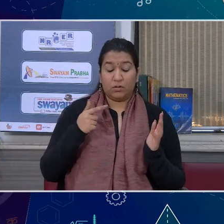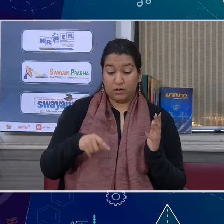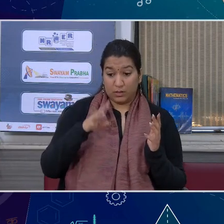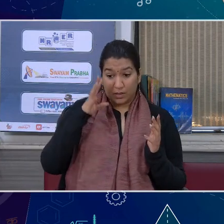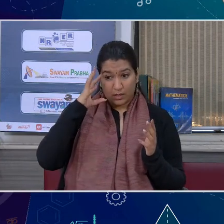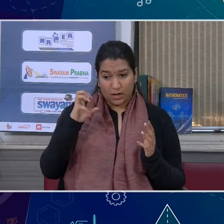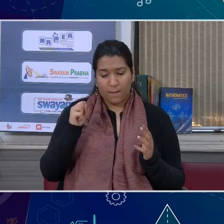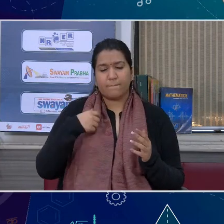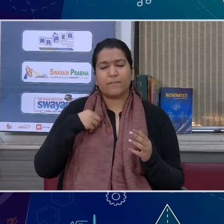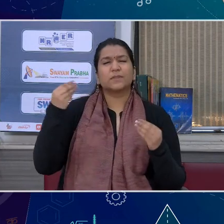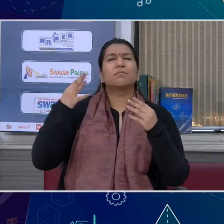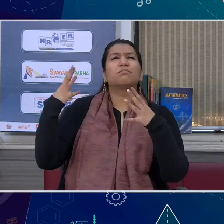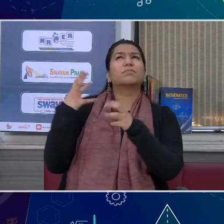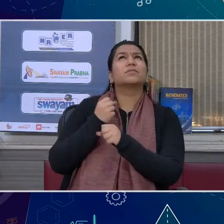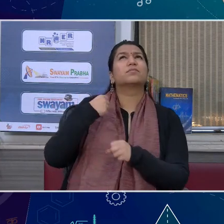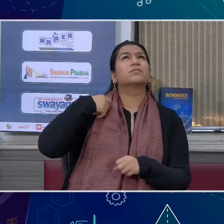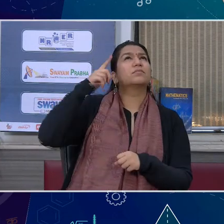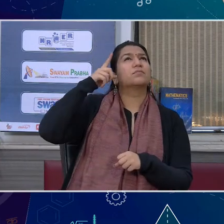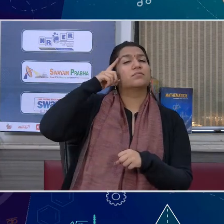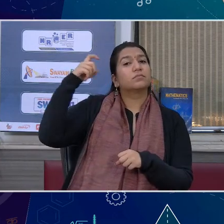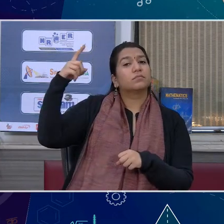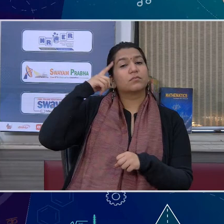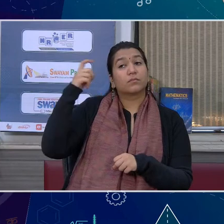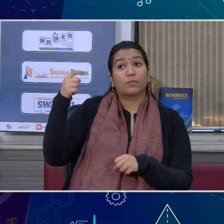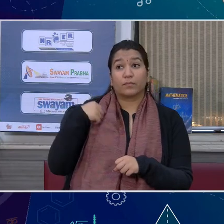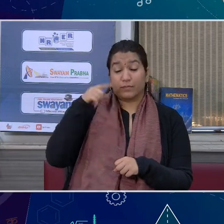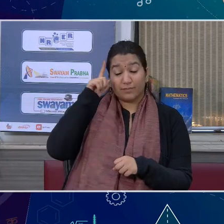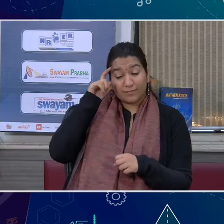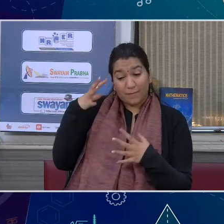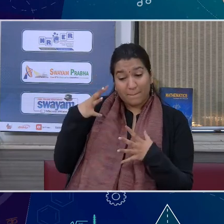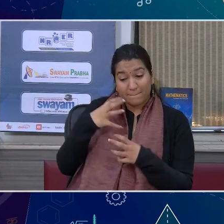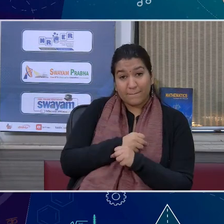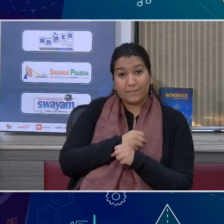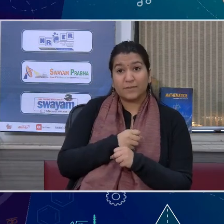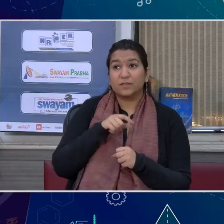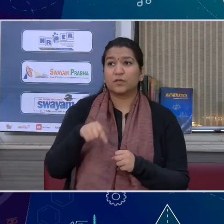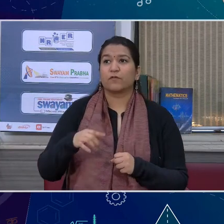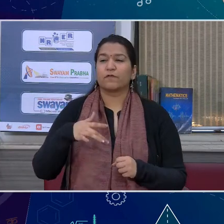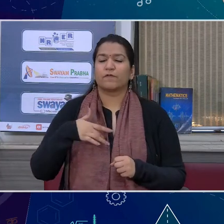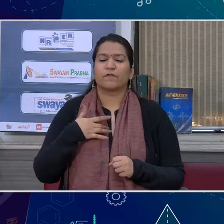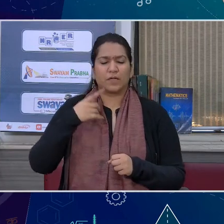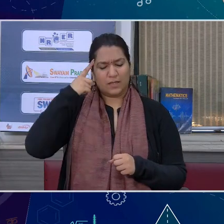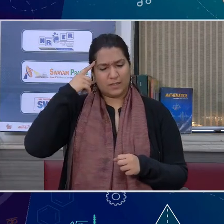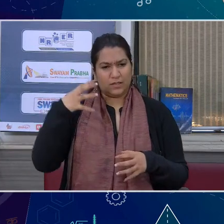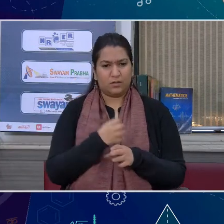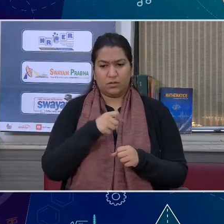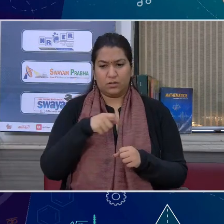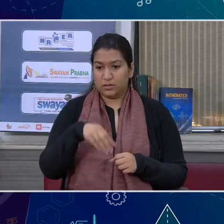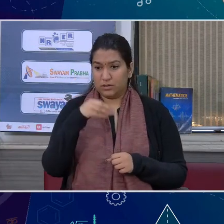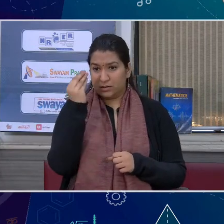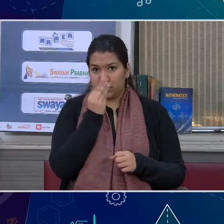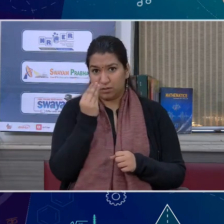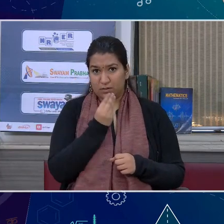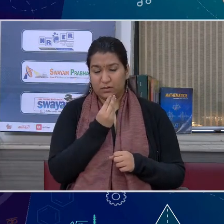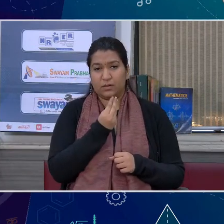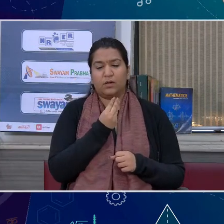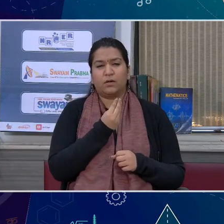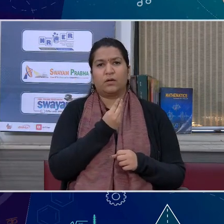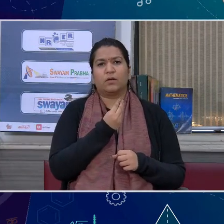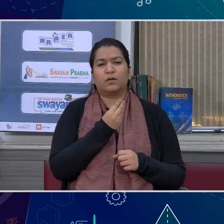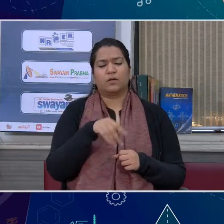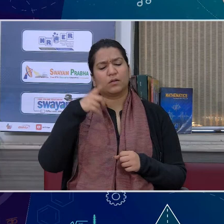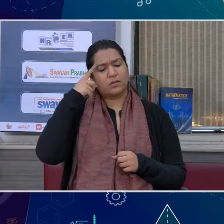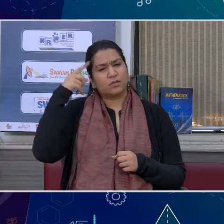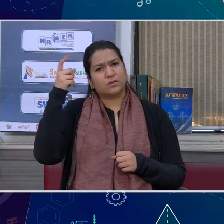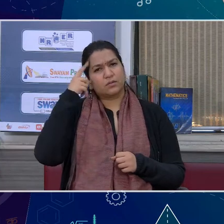याद मुझे रुलाती और असाती है वह प्रतSí यात है जो याद रूहारे हैं कभी उस जो रूलाने